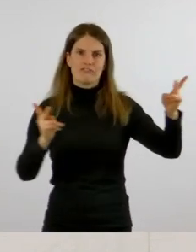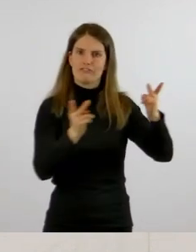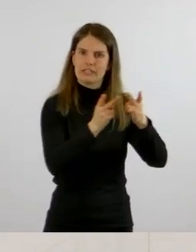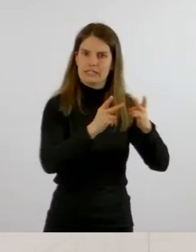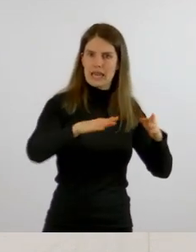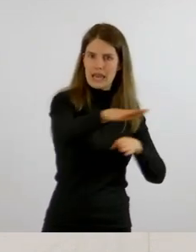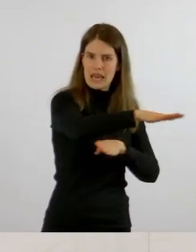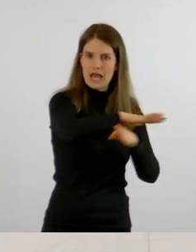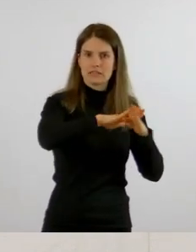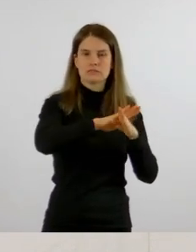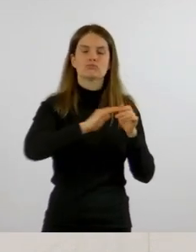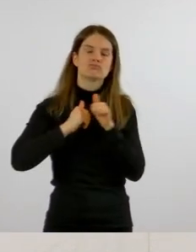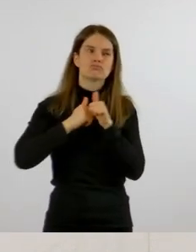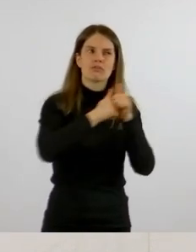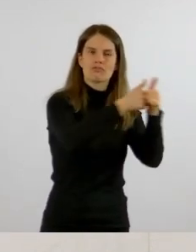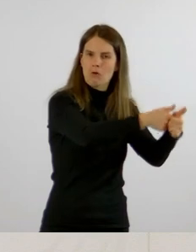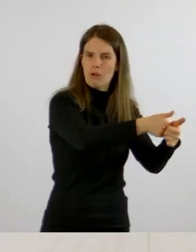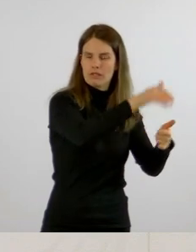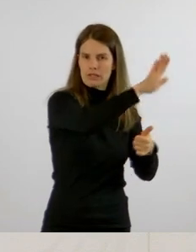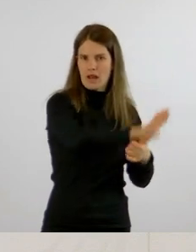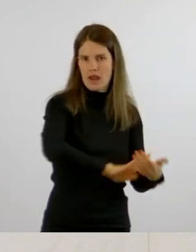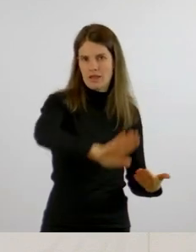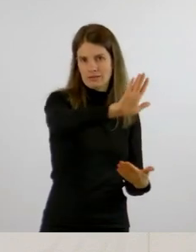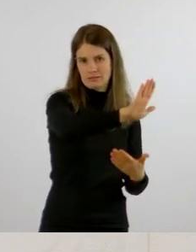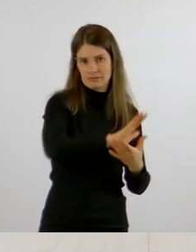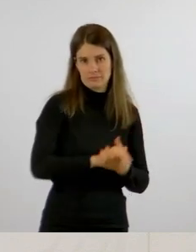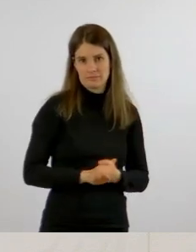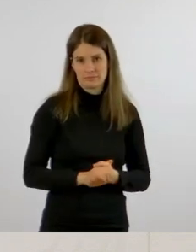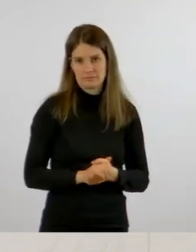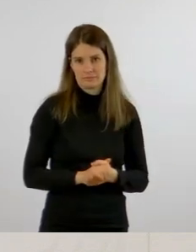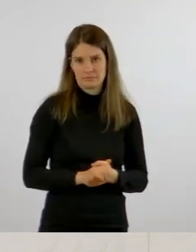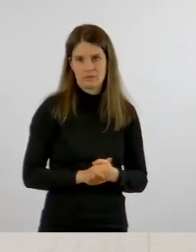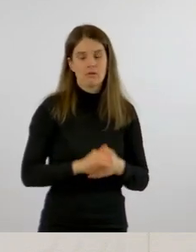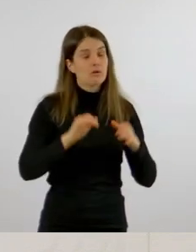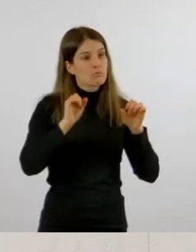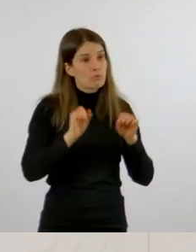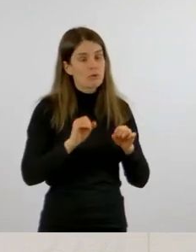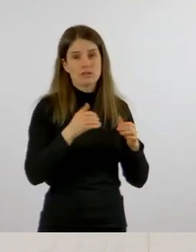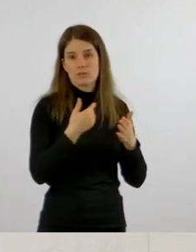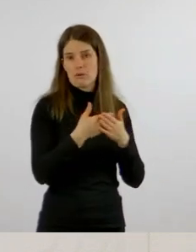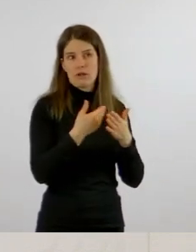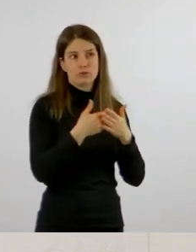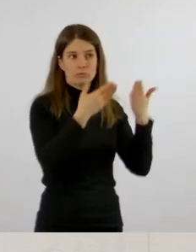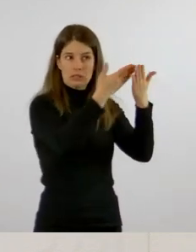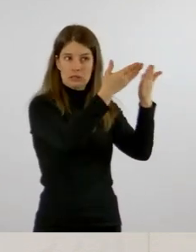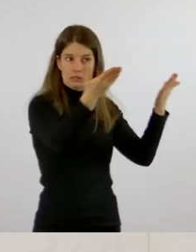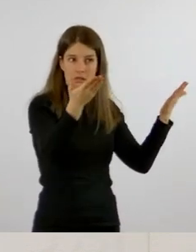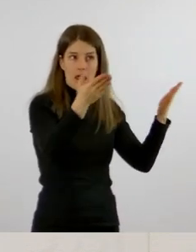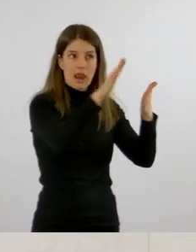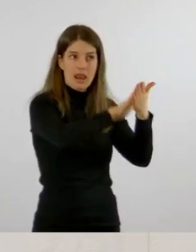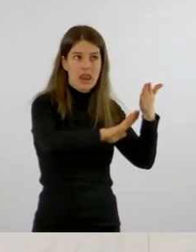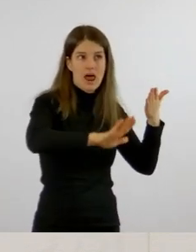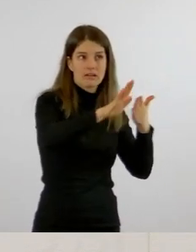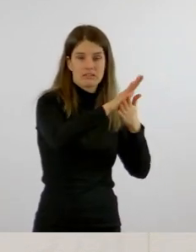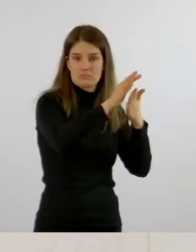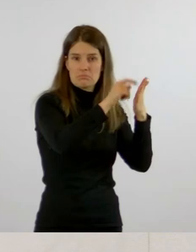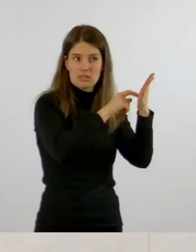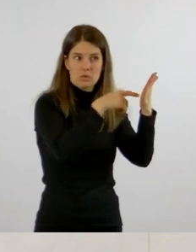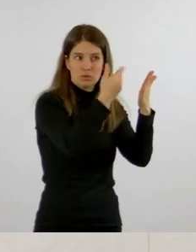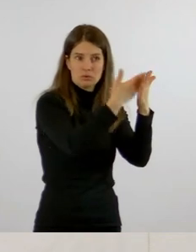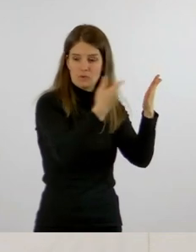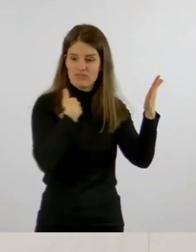dann können gegebenenfalls auch andere Regelungen durch die Kreisverordnung ergriffen werden. Im Bereich der